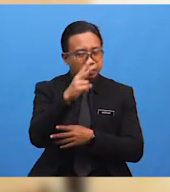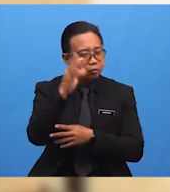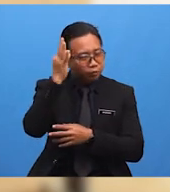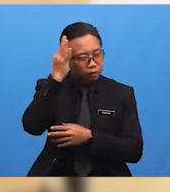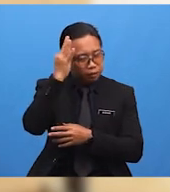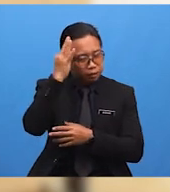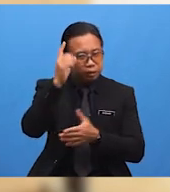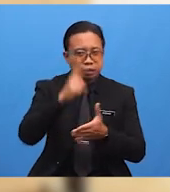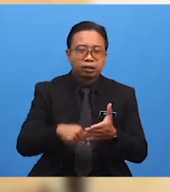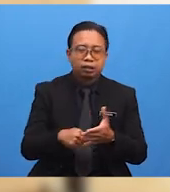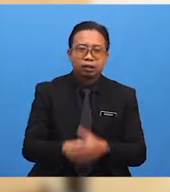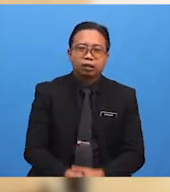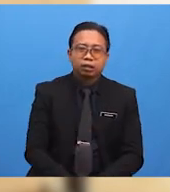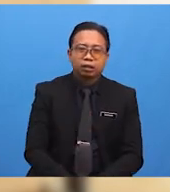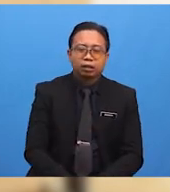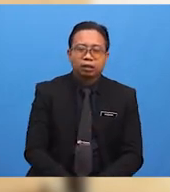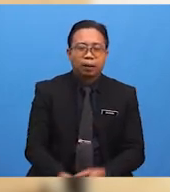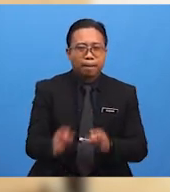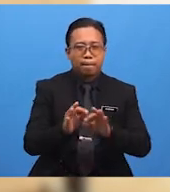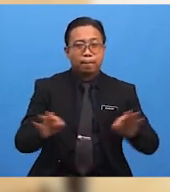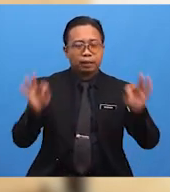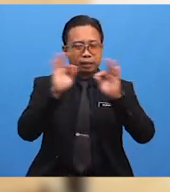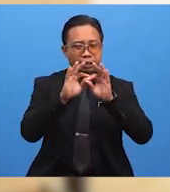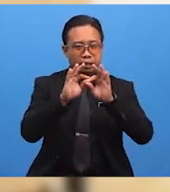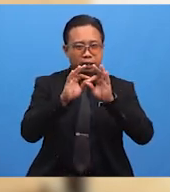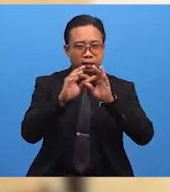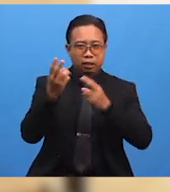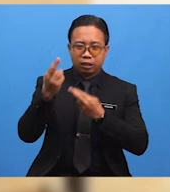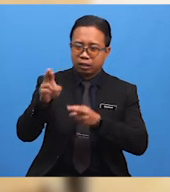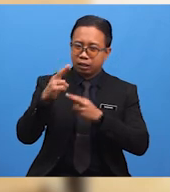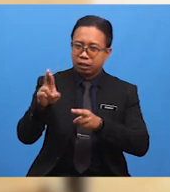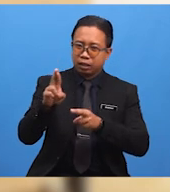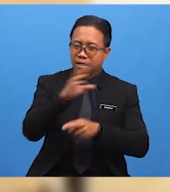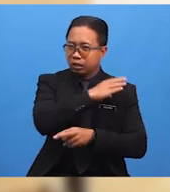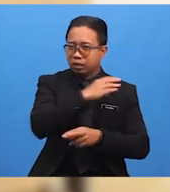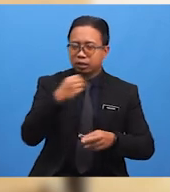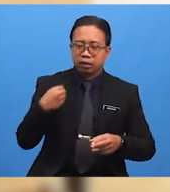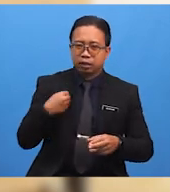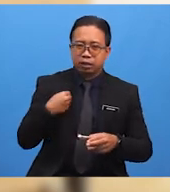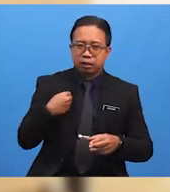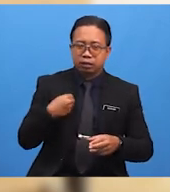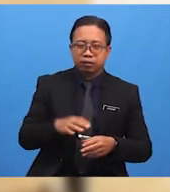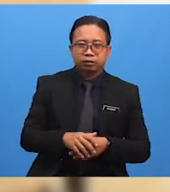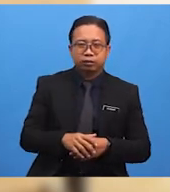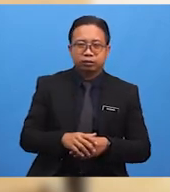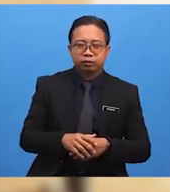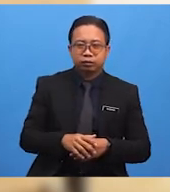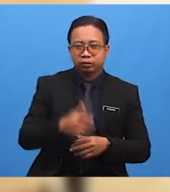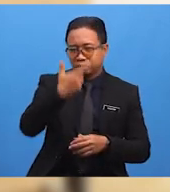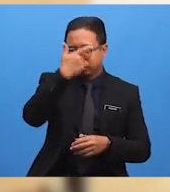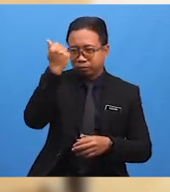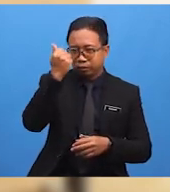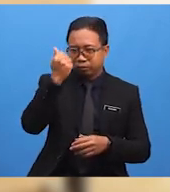kita Fikirkan Apa pula Kepentingan Rehlah Dan Apakah Akibat Sekiranya